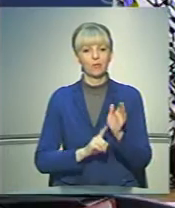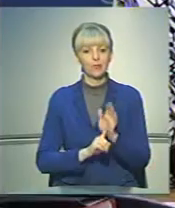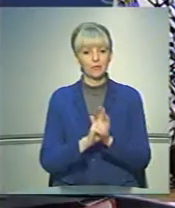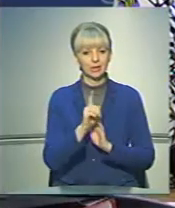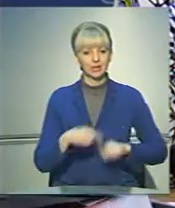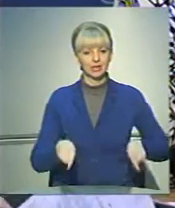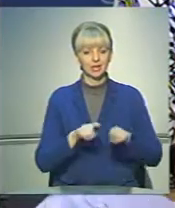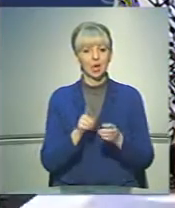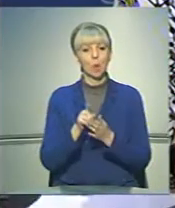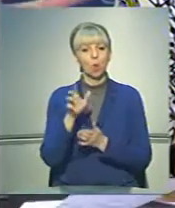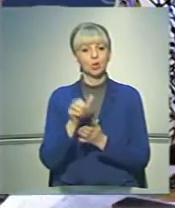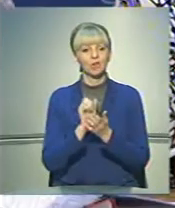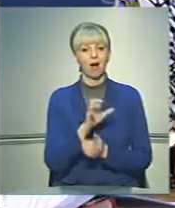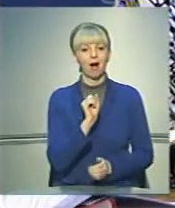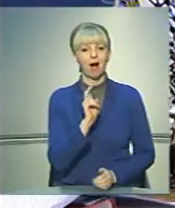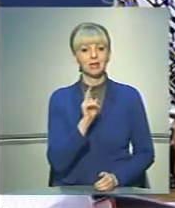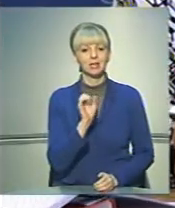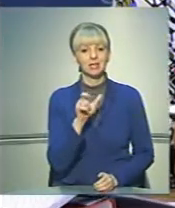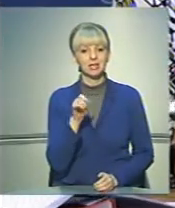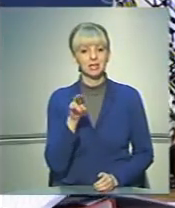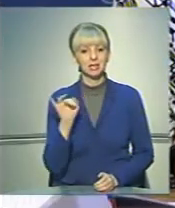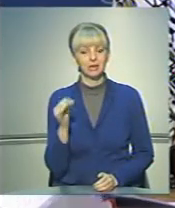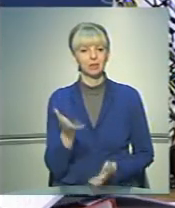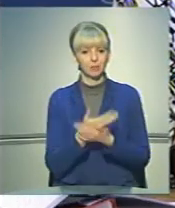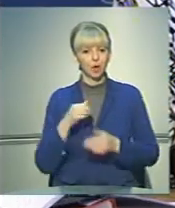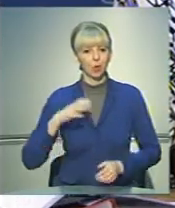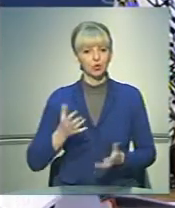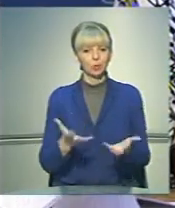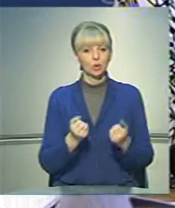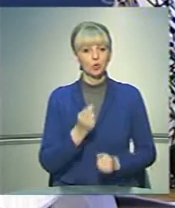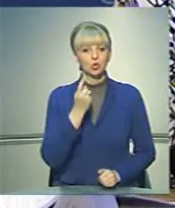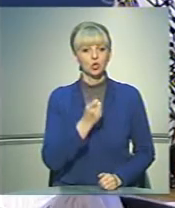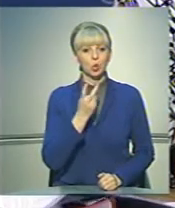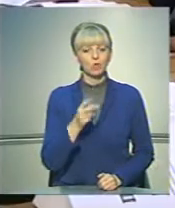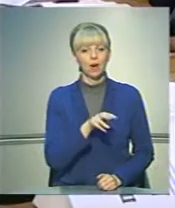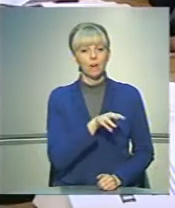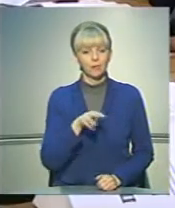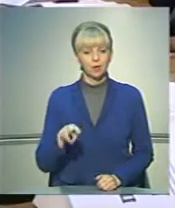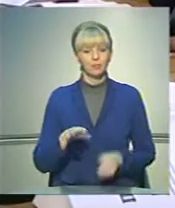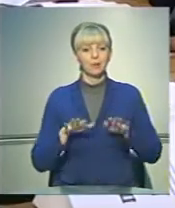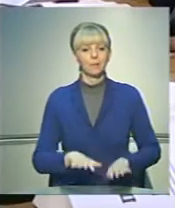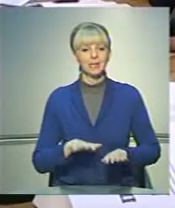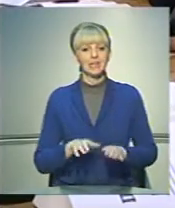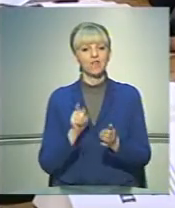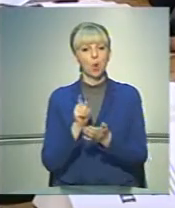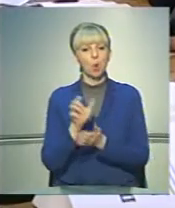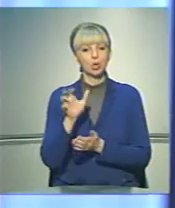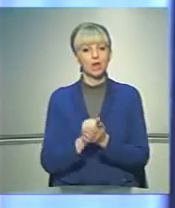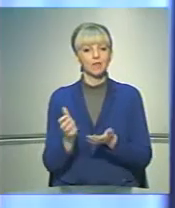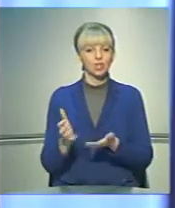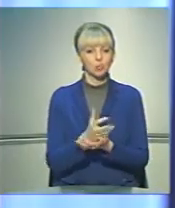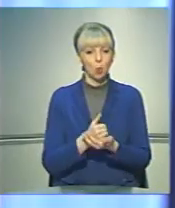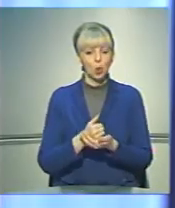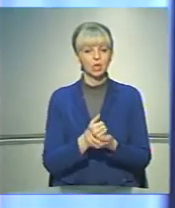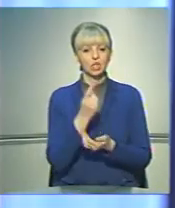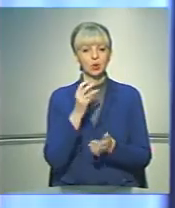податок, акцизний, який ми очікуємо отримати 102 мільйони. Місцеві податки і збори –